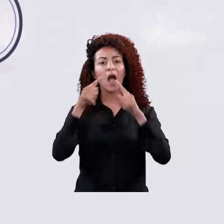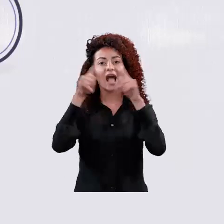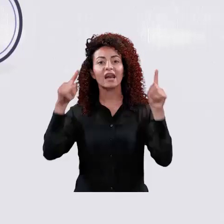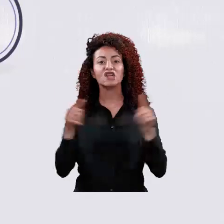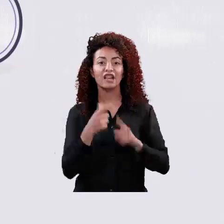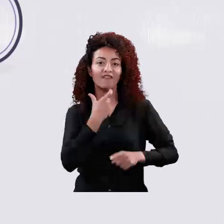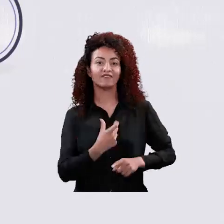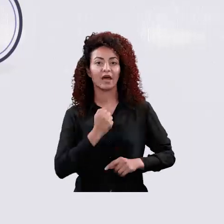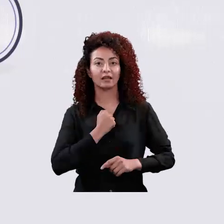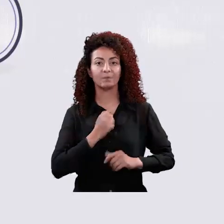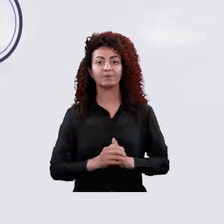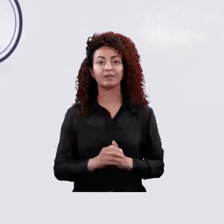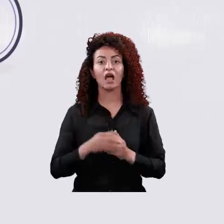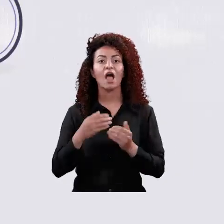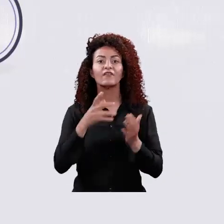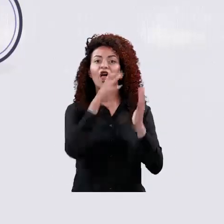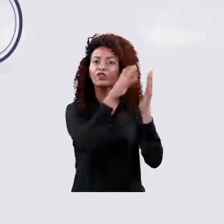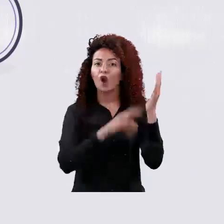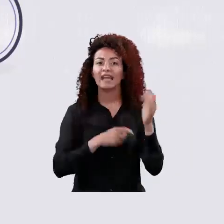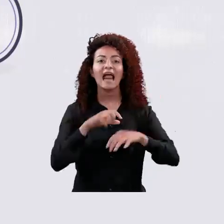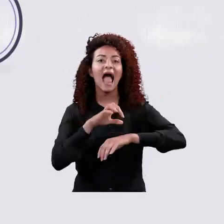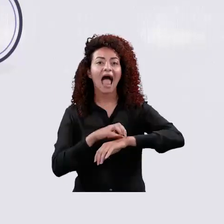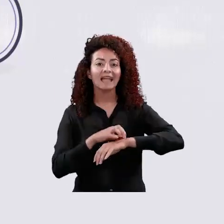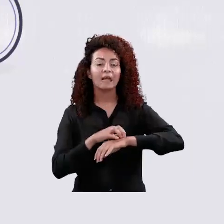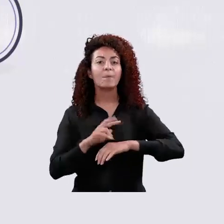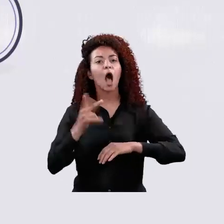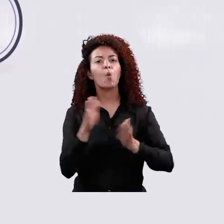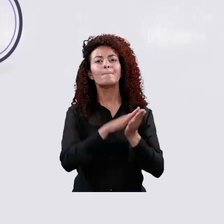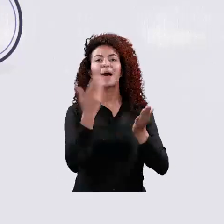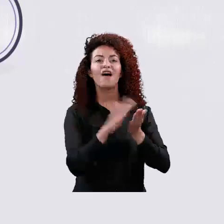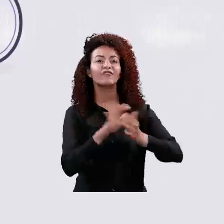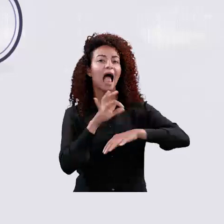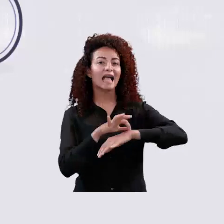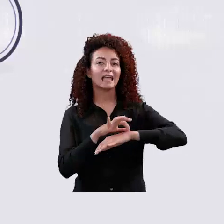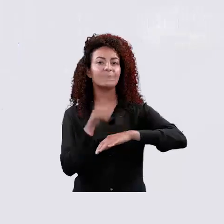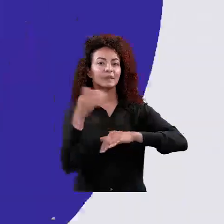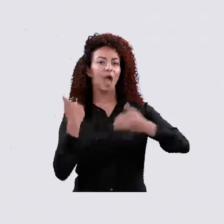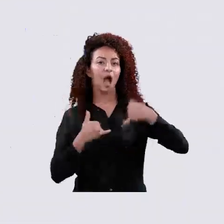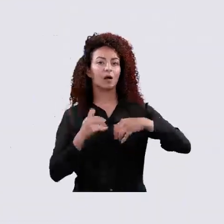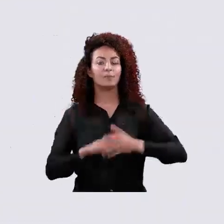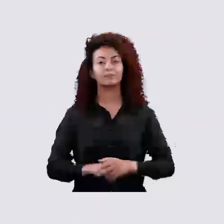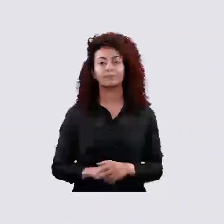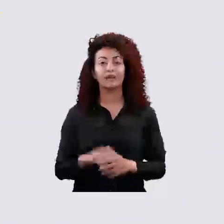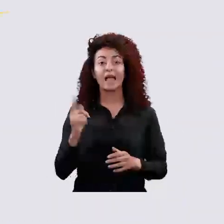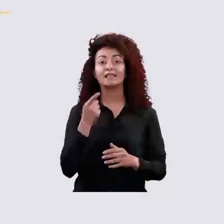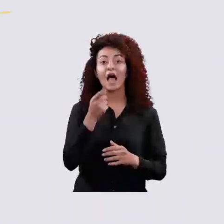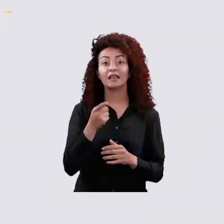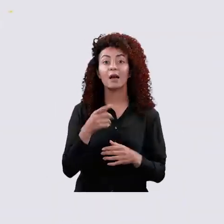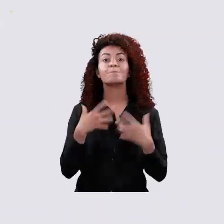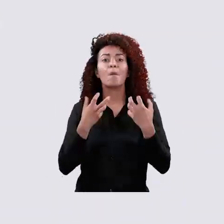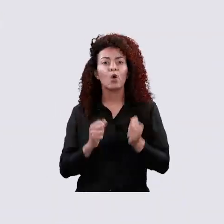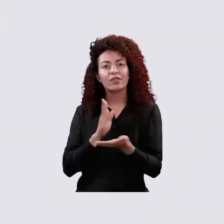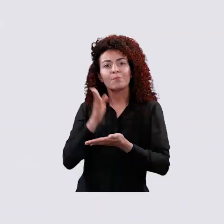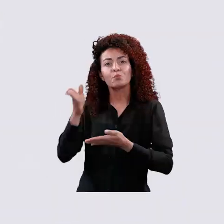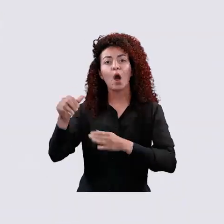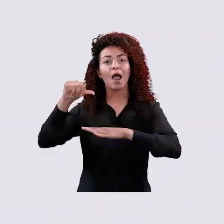إخراج إيد فردة تقرير طب جديد صادر عن طبيب مختص أو ملف طبه بحال عدم إمكانية